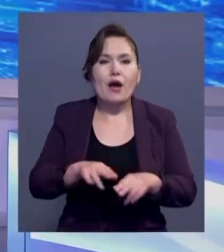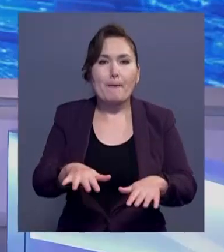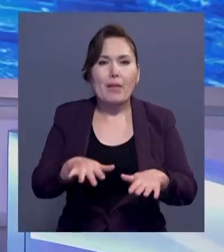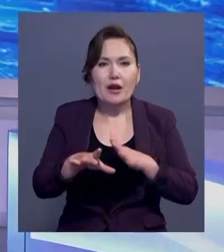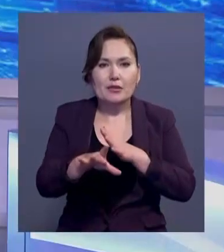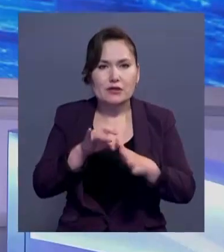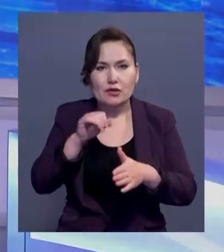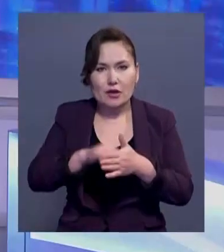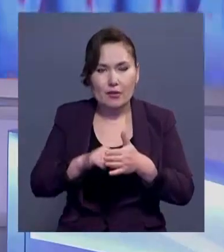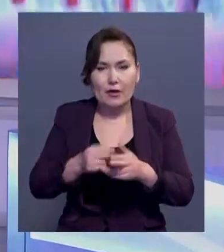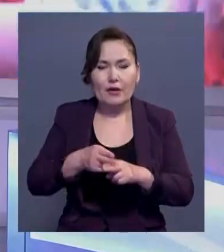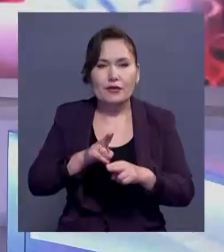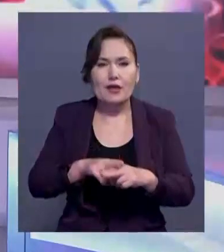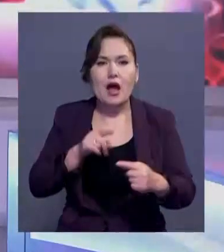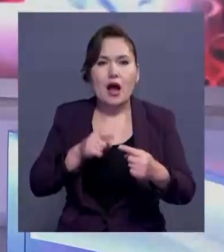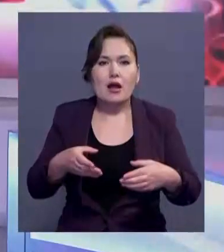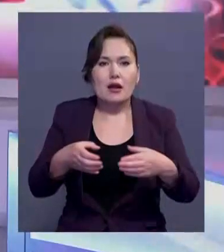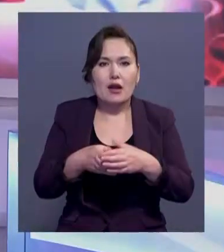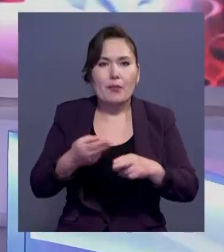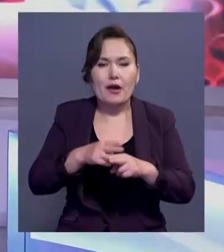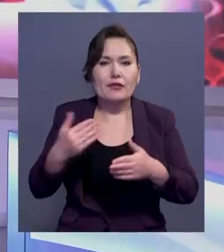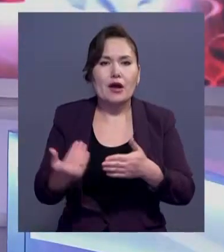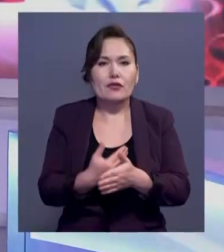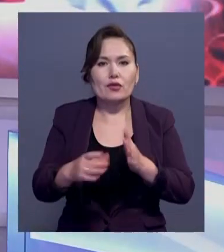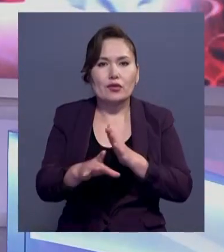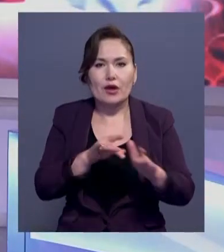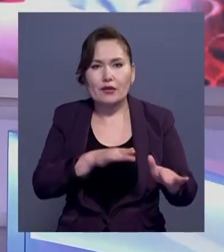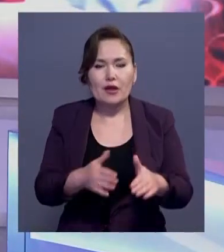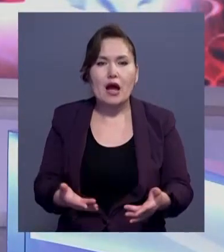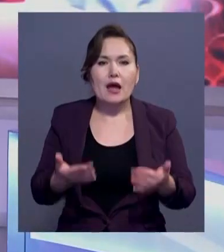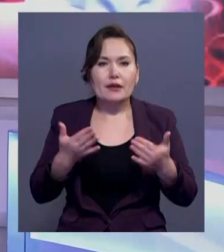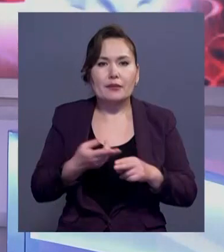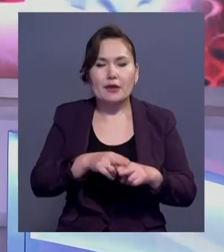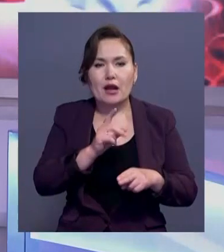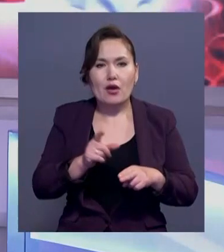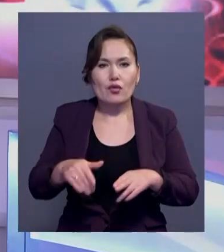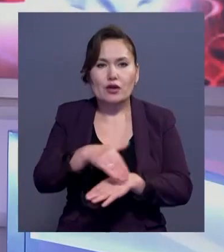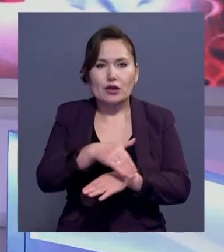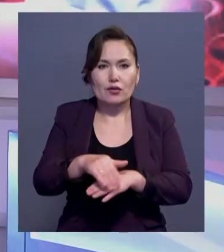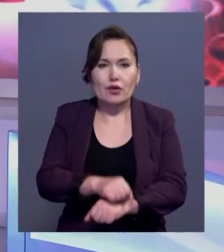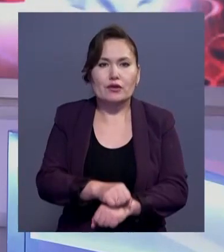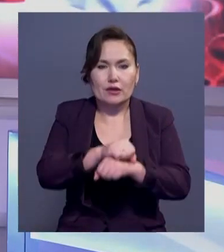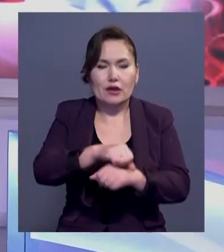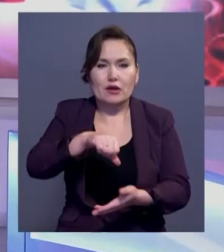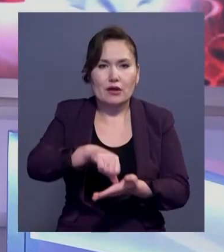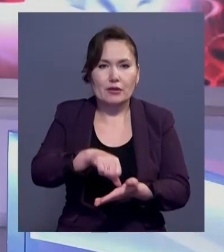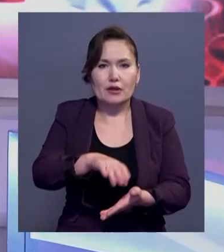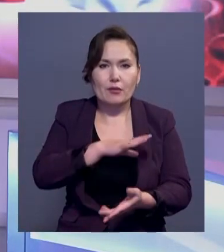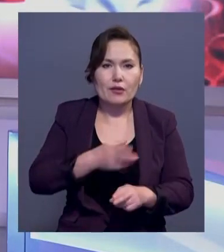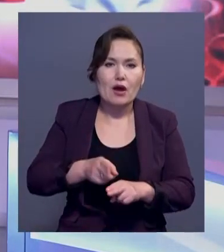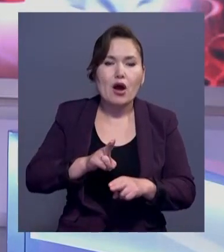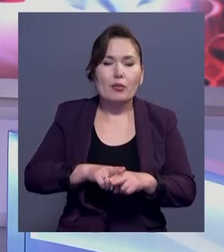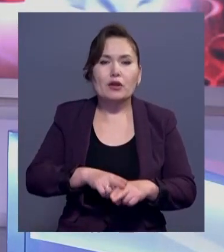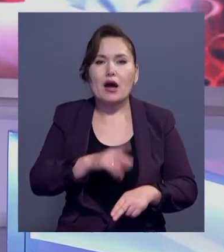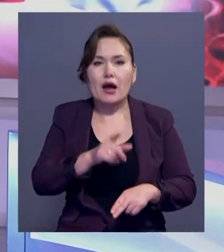Әлігінге дейін оппозиция өкілдері қайтадан сайылау өткізуді талап етіп, азаматтарды көшеге шығуға шақырып жатыр.